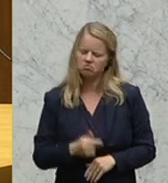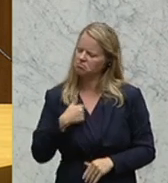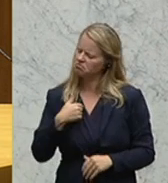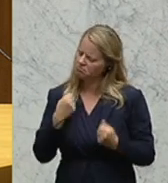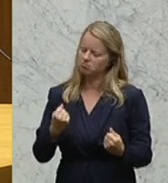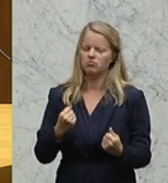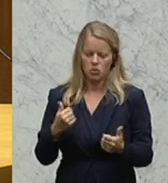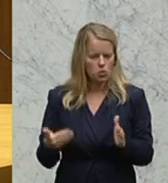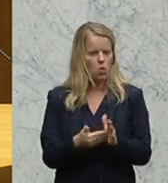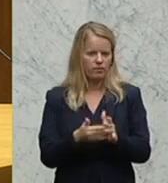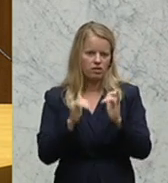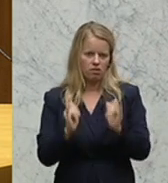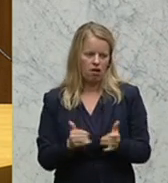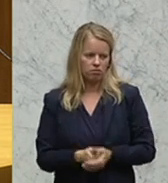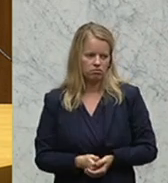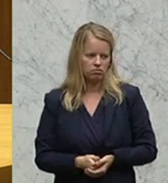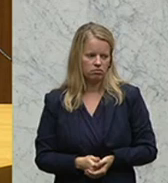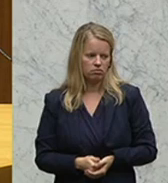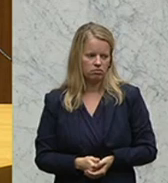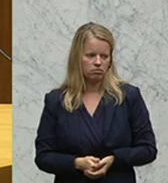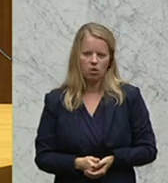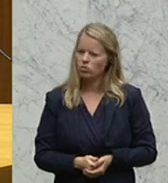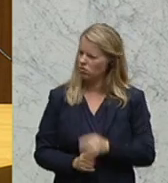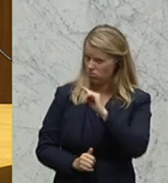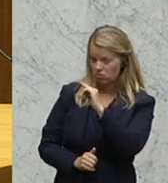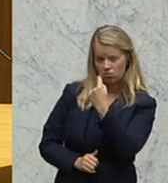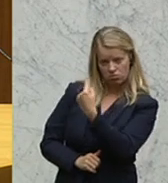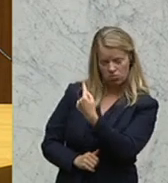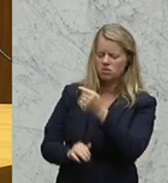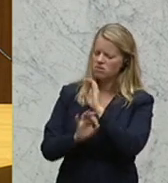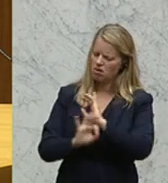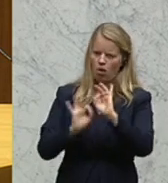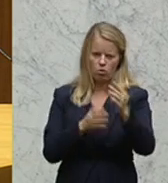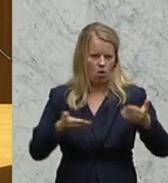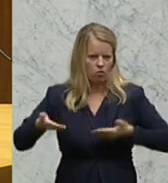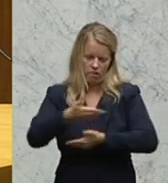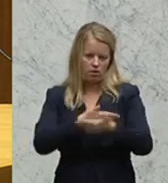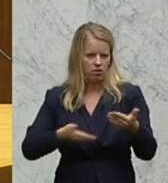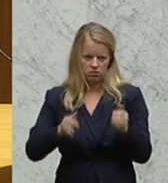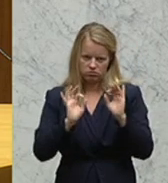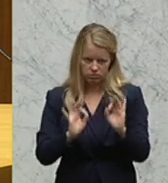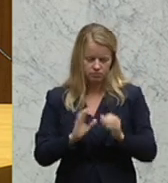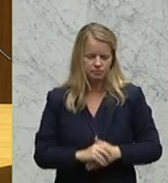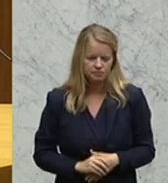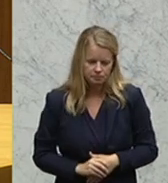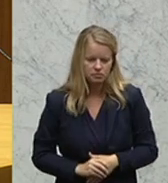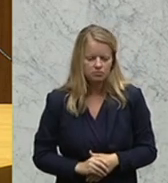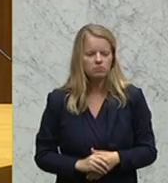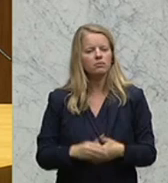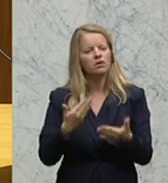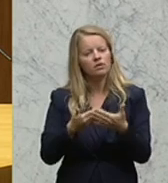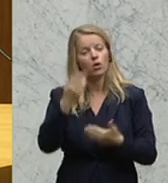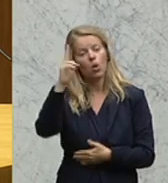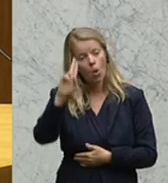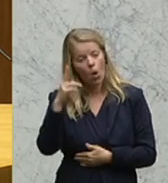bereits dargelegt, auch gut und effizient ausverhandelt wurde. Es gilt an dieser Stelle auch die Anerkennung auszusprechen der Eurogruppe